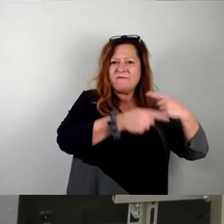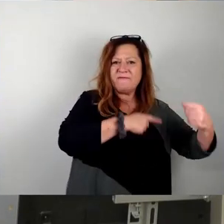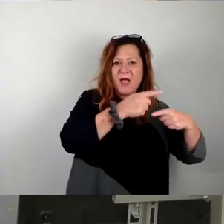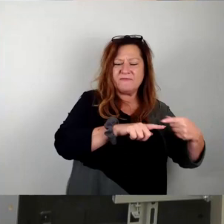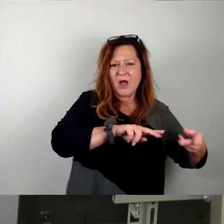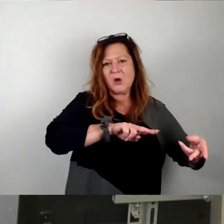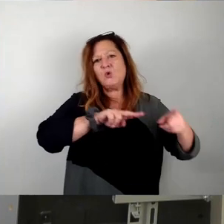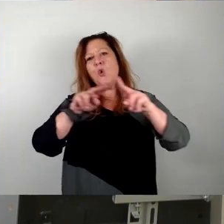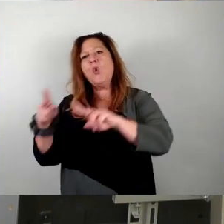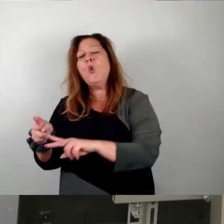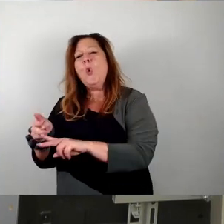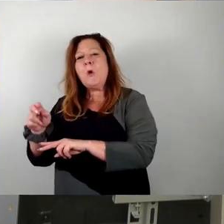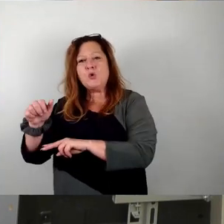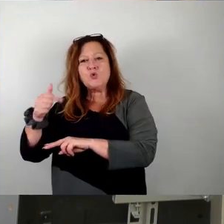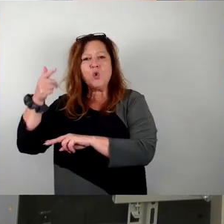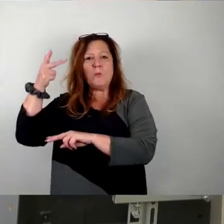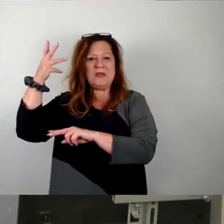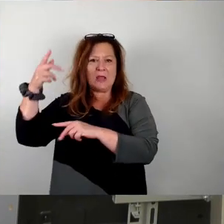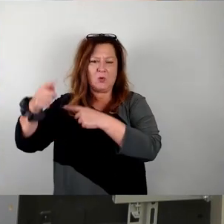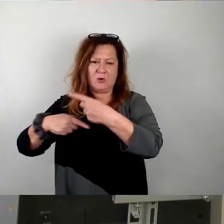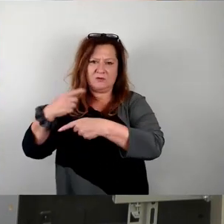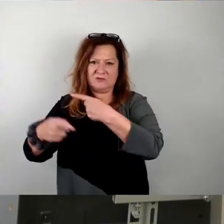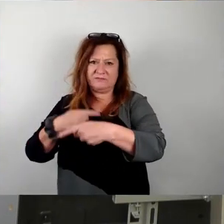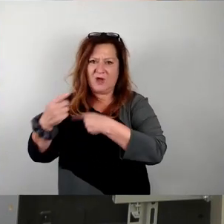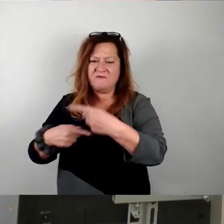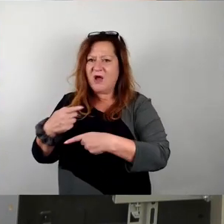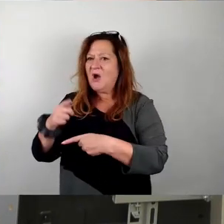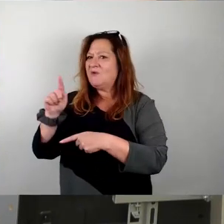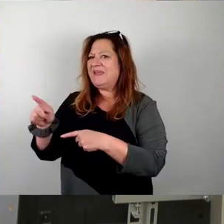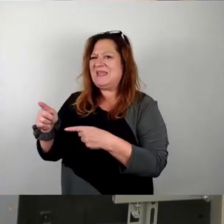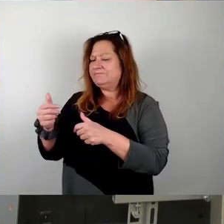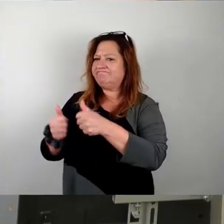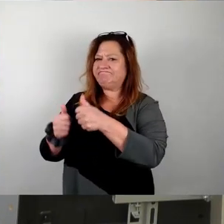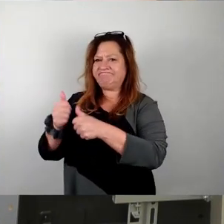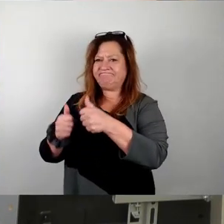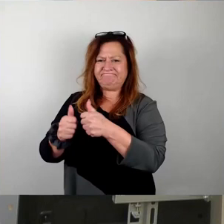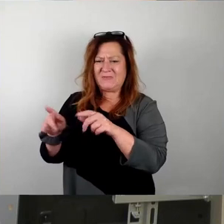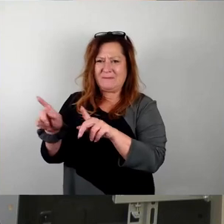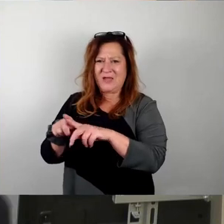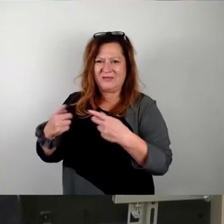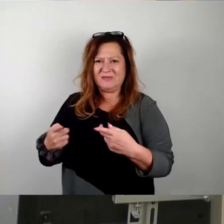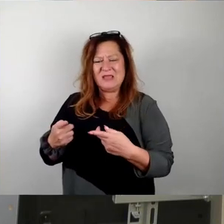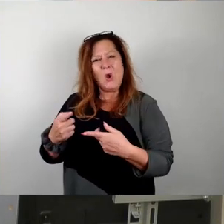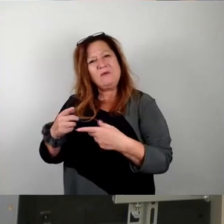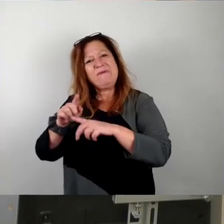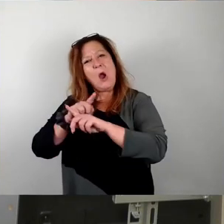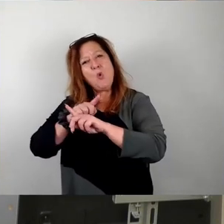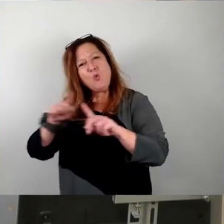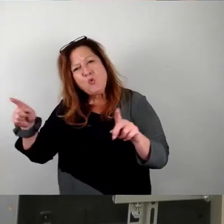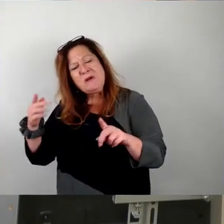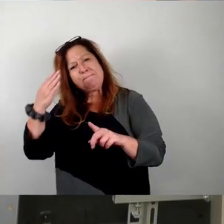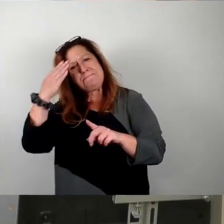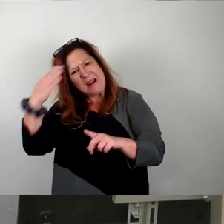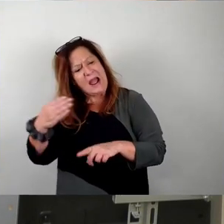Selbstreproduktion noch mehr Vorschub geleistet wird und die Möglichkeit der Entdeckung des völlig Unbekannten noch unwahrscheinlicher wird.